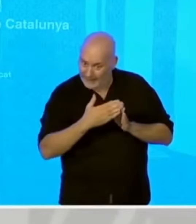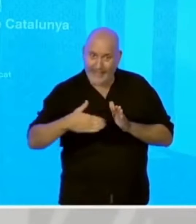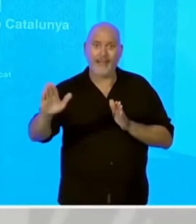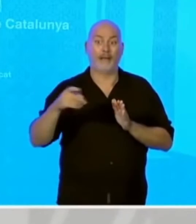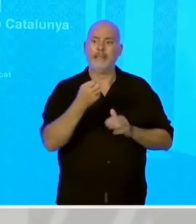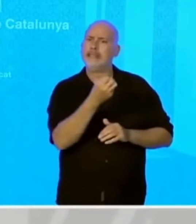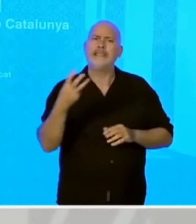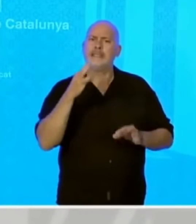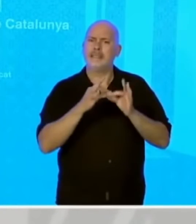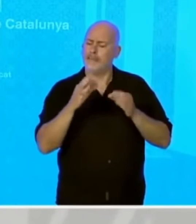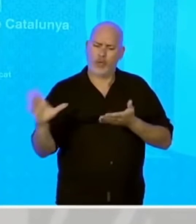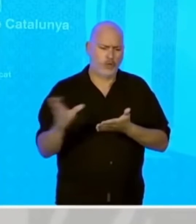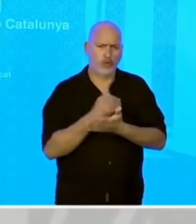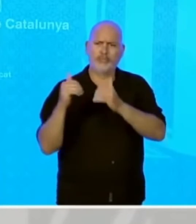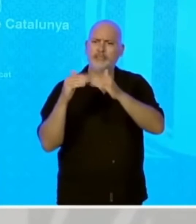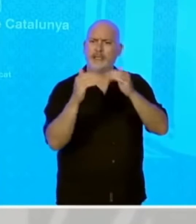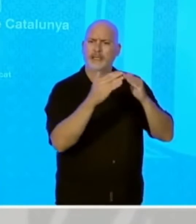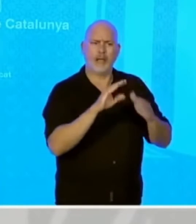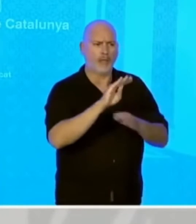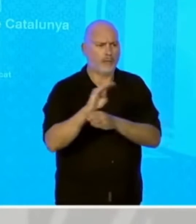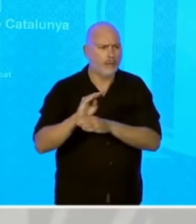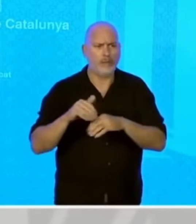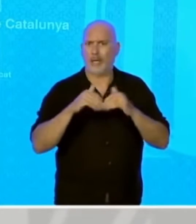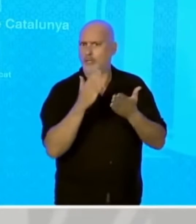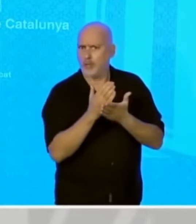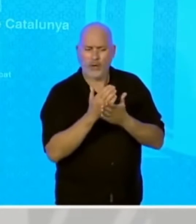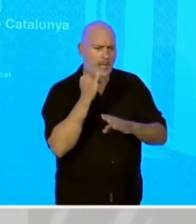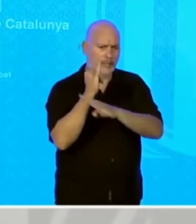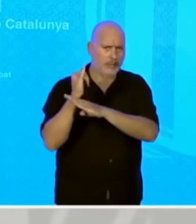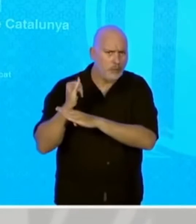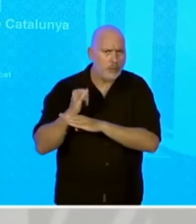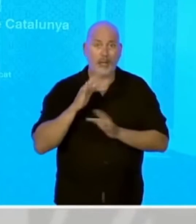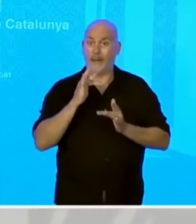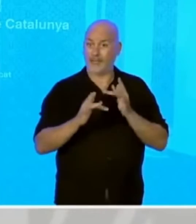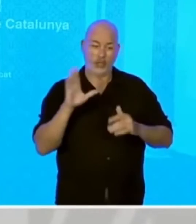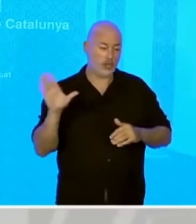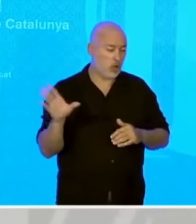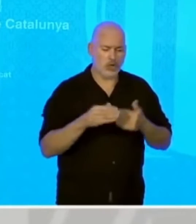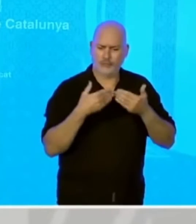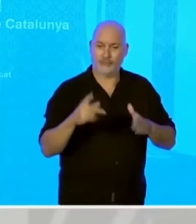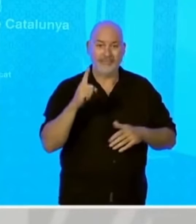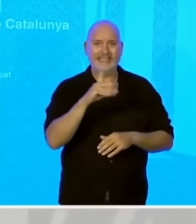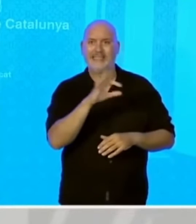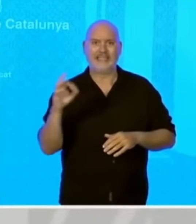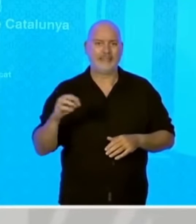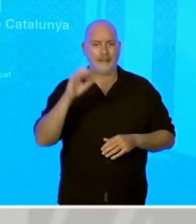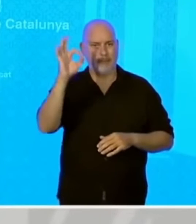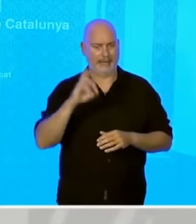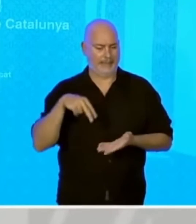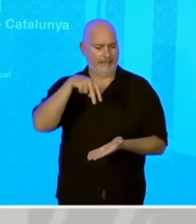setembre obriran tots els centres educatius d'aquest país, totes les escoles, tots els instituts i totes les escoles bressols al 100% de la presencialitat.